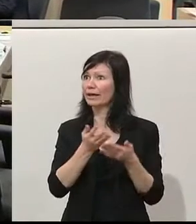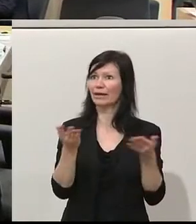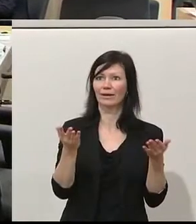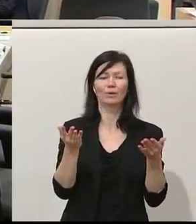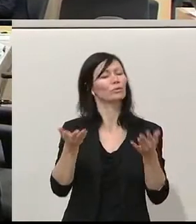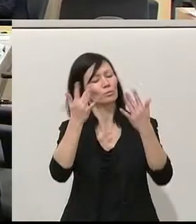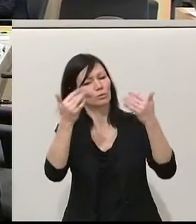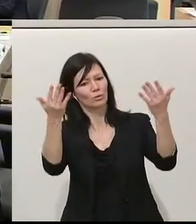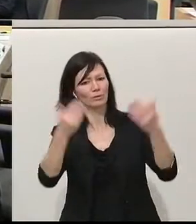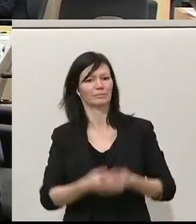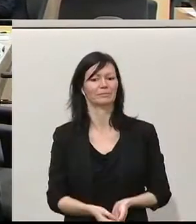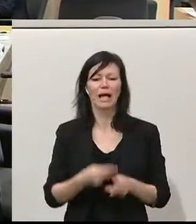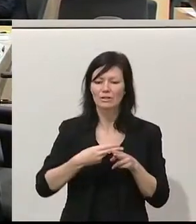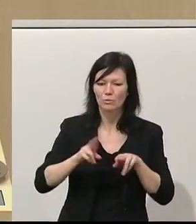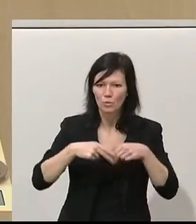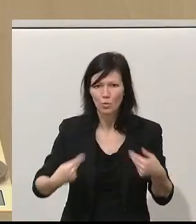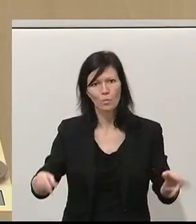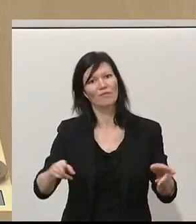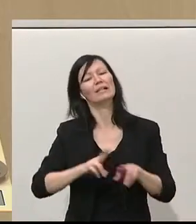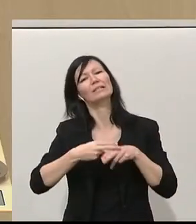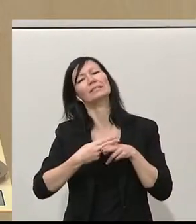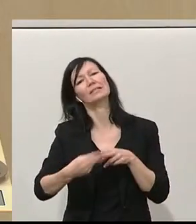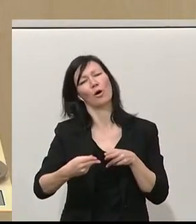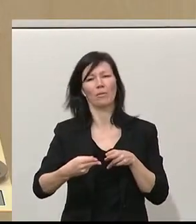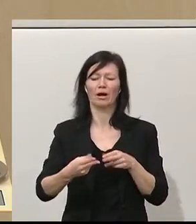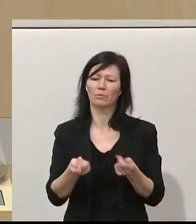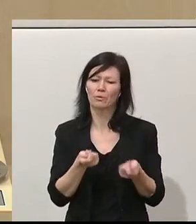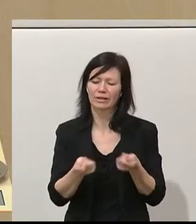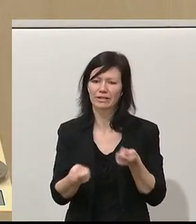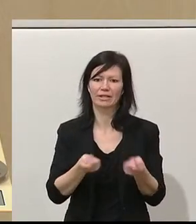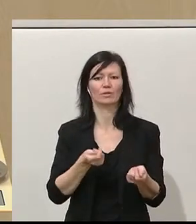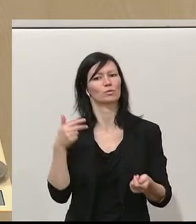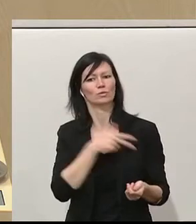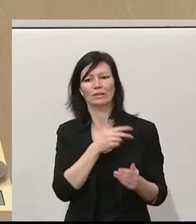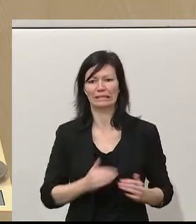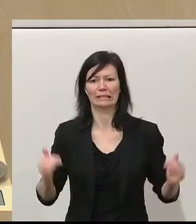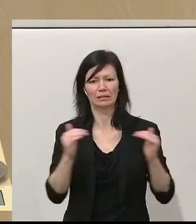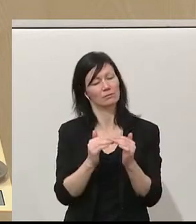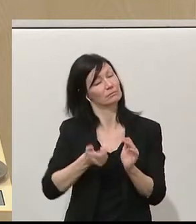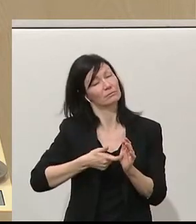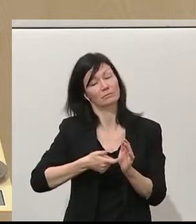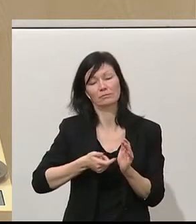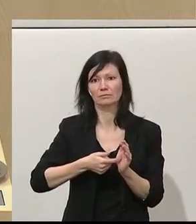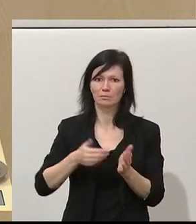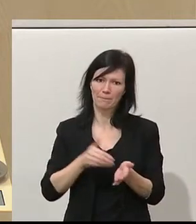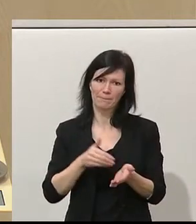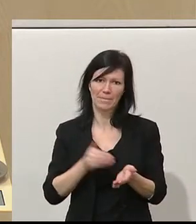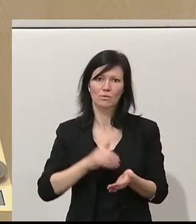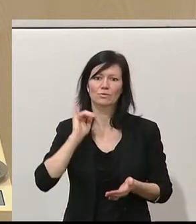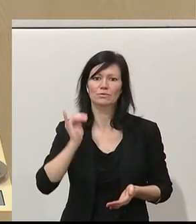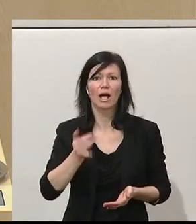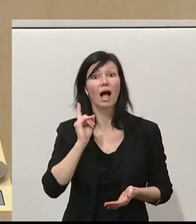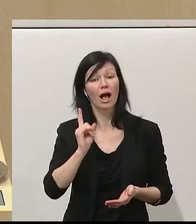Politik und soziale Gerechtigkeit waren nicht nur dringend notwendig, sondern die gibt es tatsächlich als konkrete